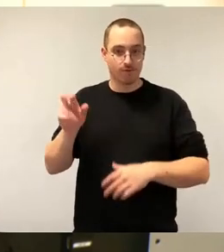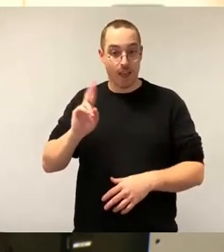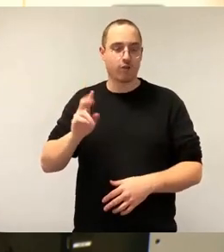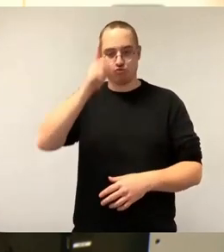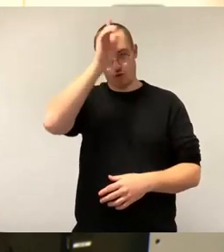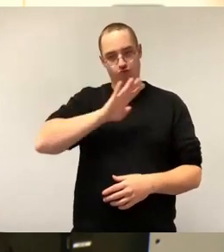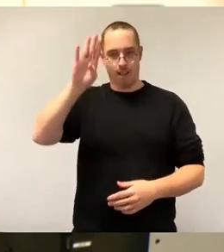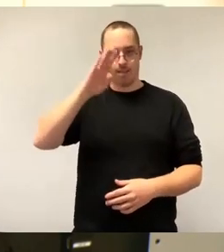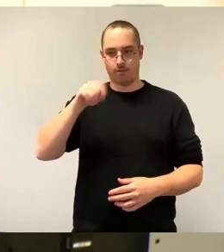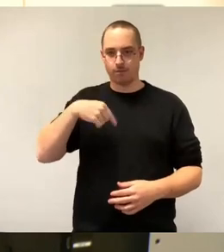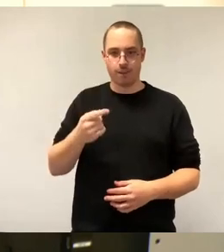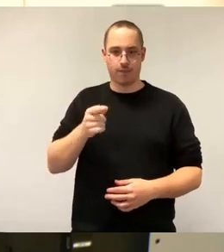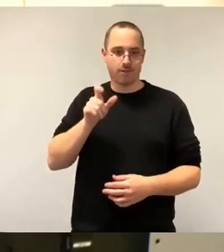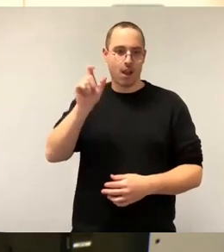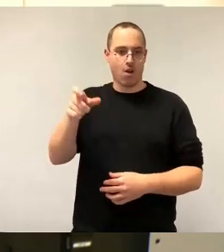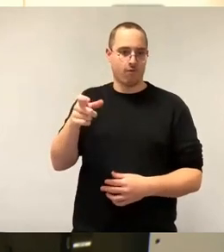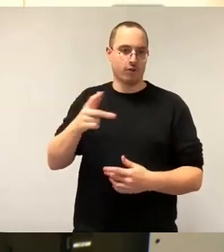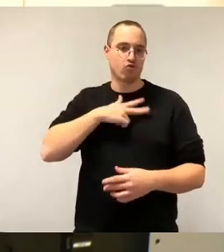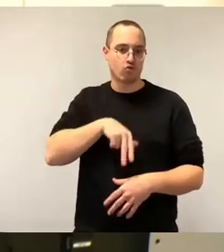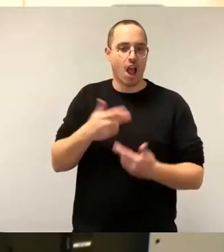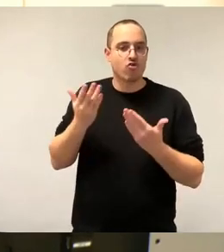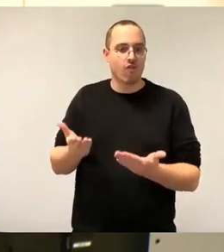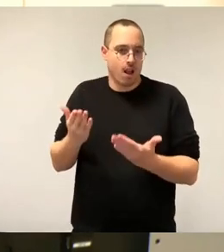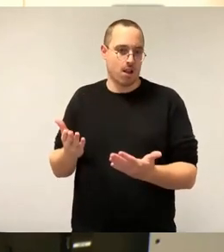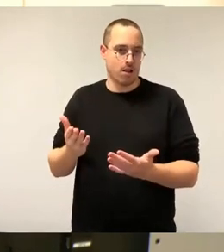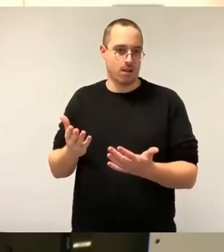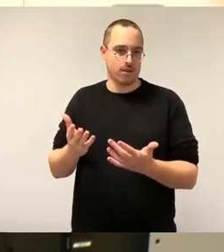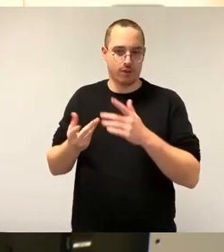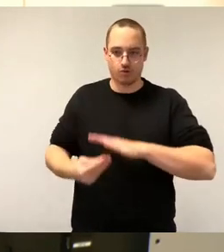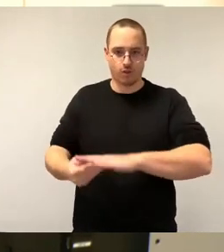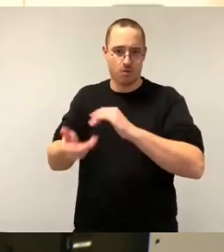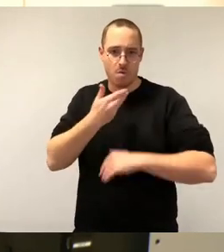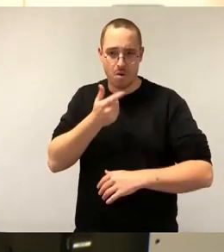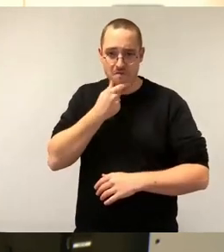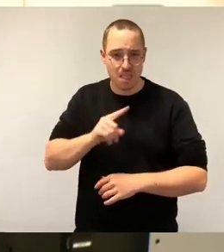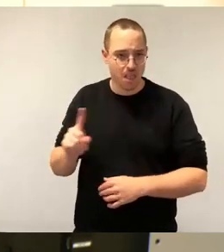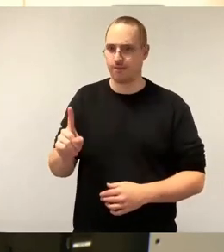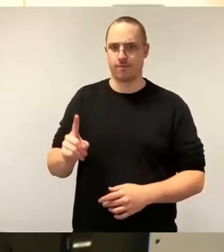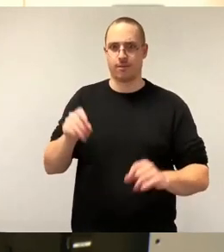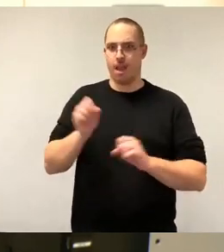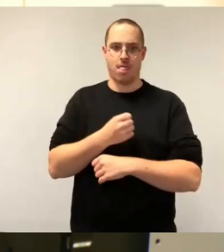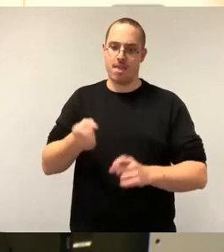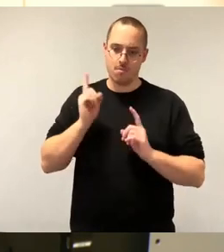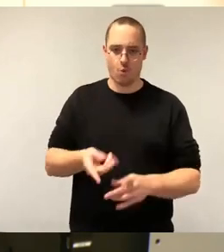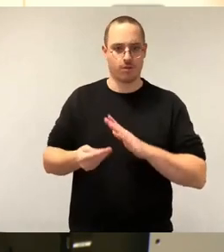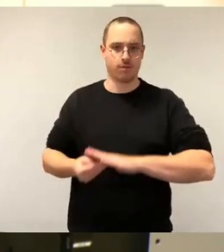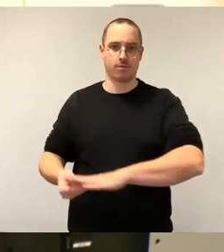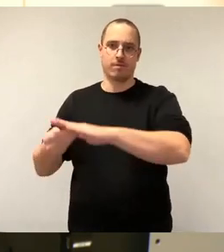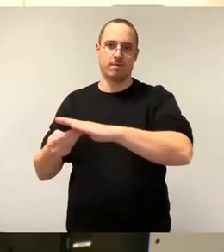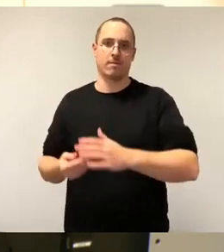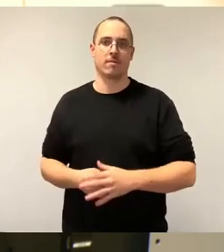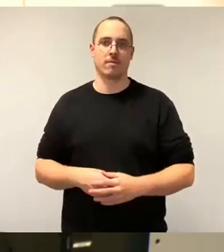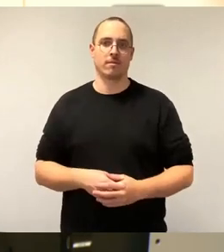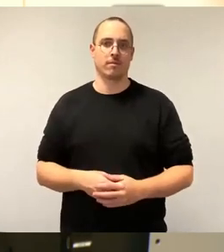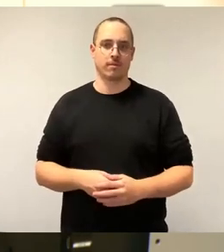ist, wie die LWB in Leipzig, liegt daran, dass wir eben alles verkauft haben. Sie hat eine große Hypothek zu überwinden und das versuchen wir hier in dieser